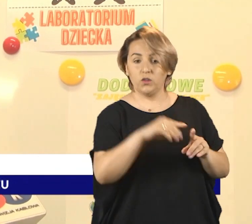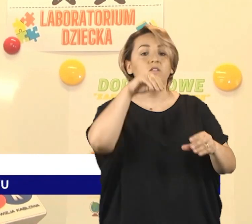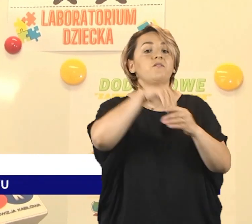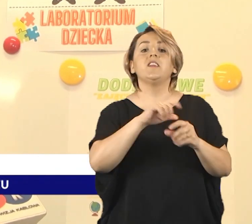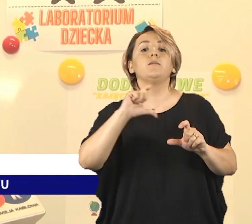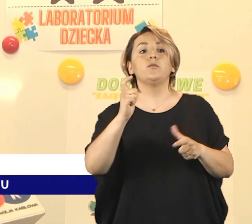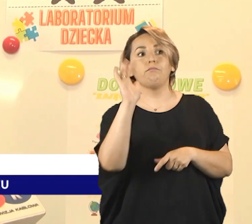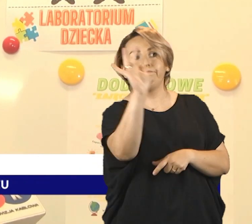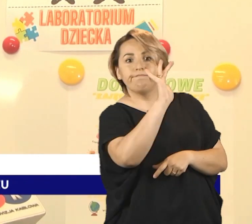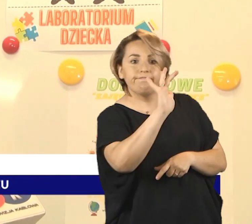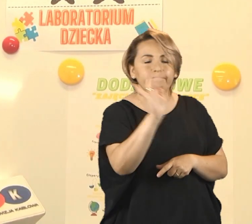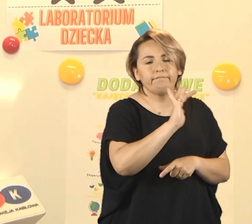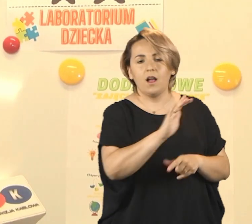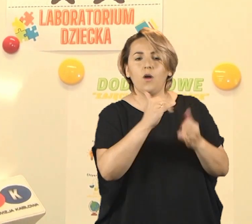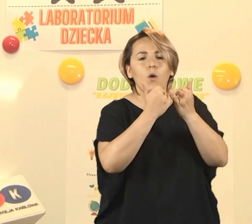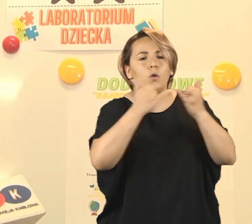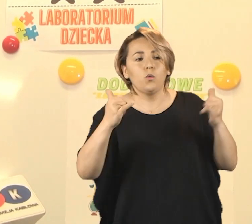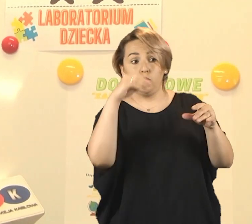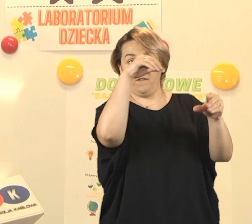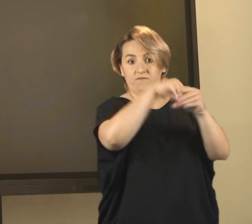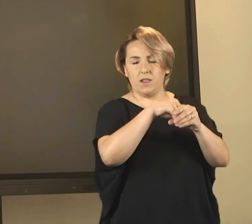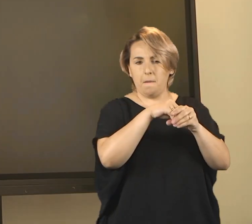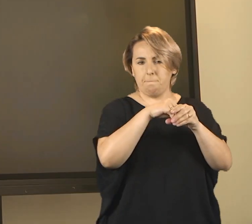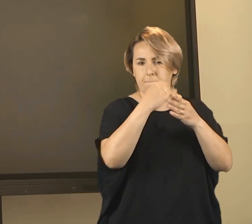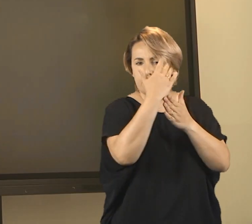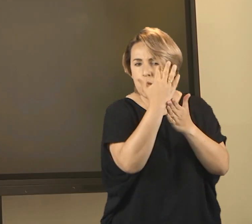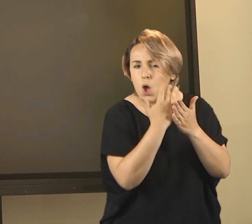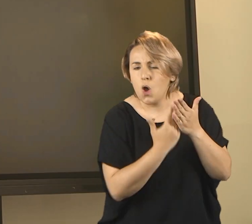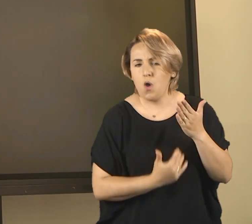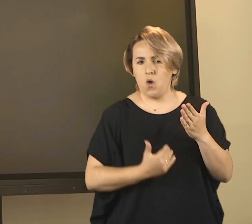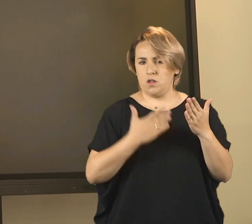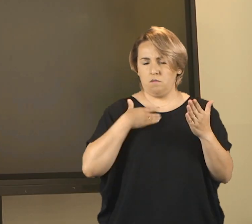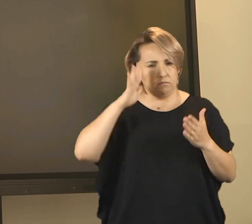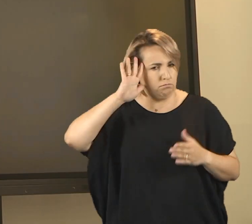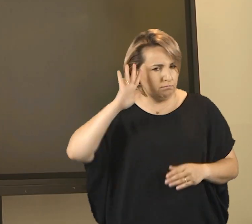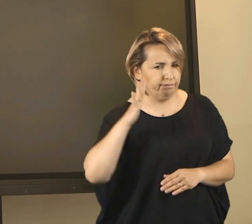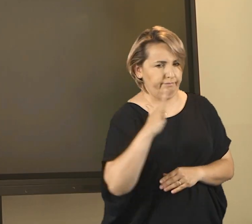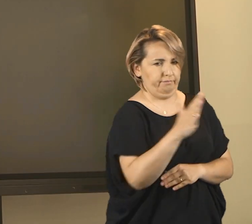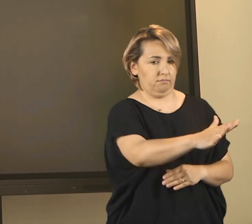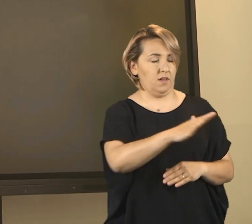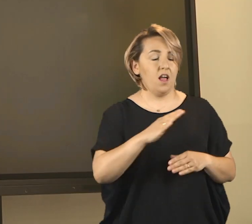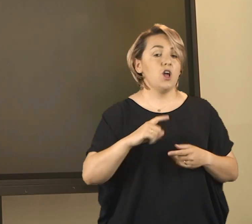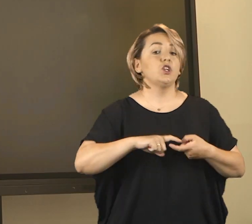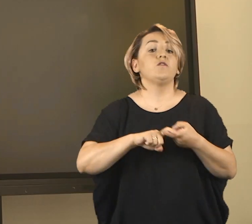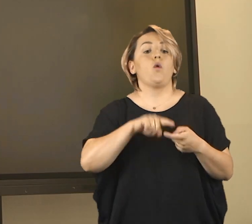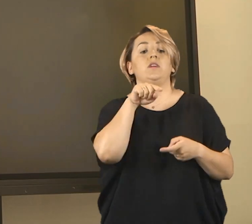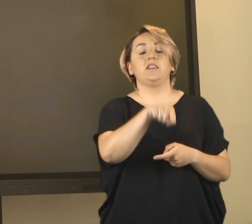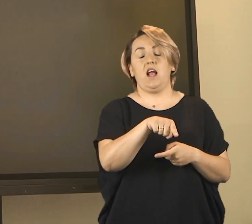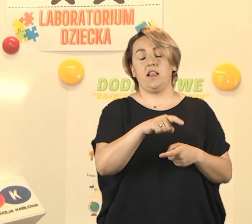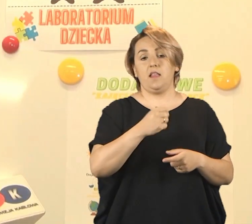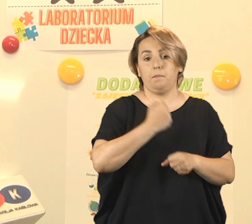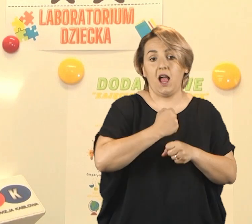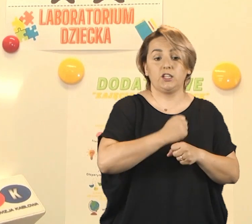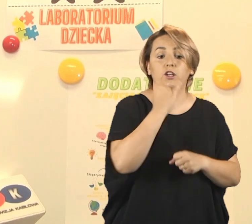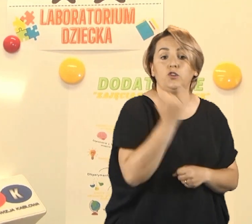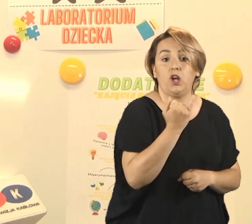wyposażony w różnorodne programy multimedialne, właśnie związane z pracą z dzieckiem